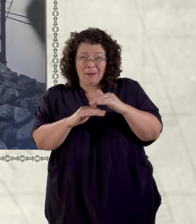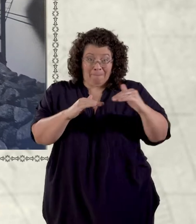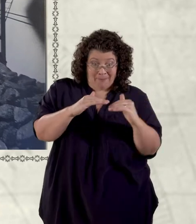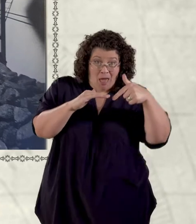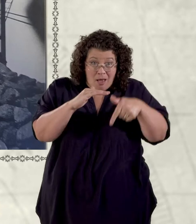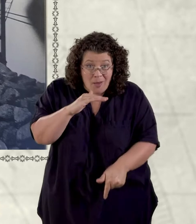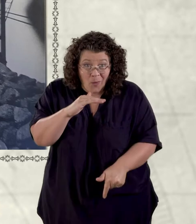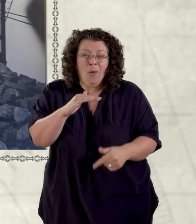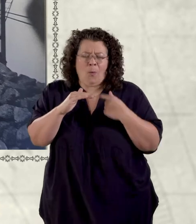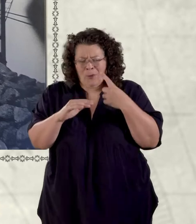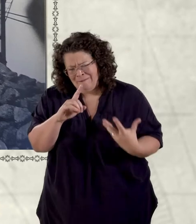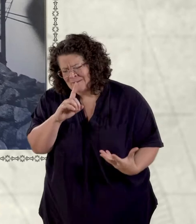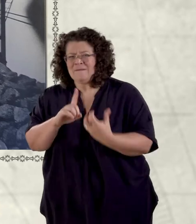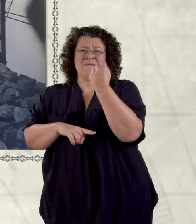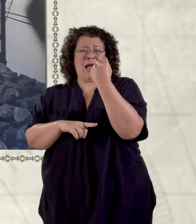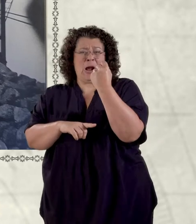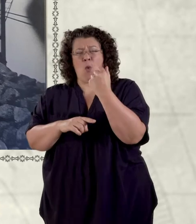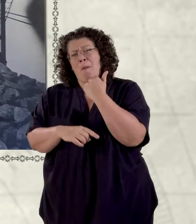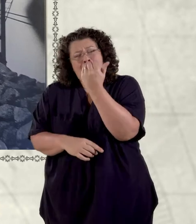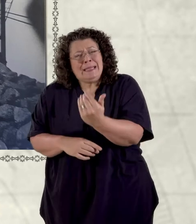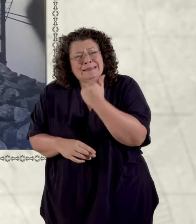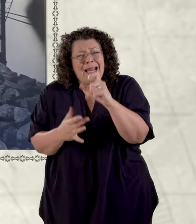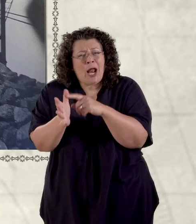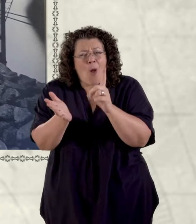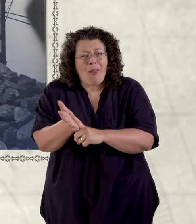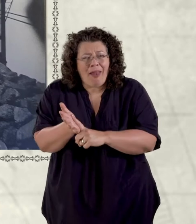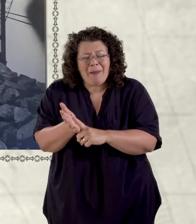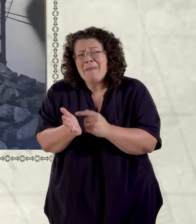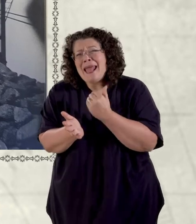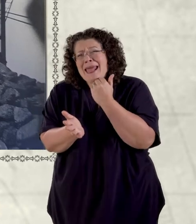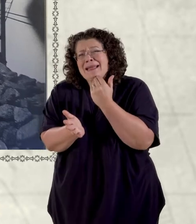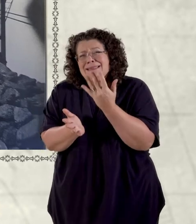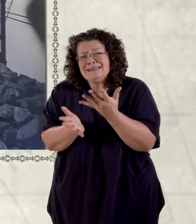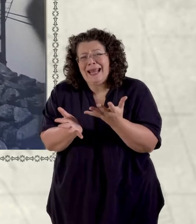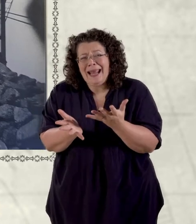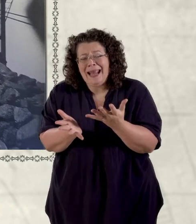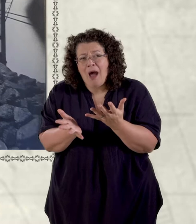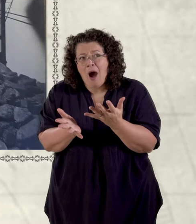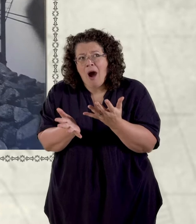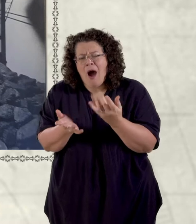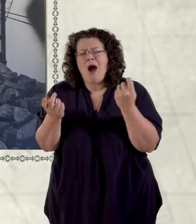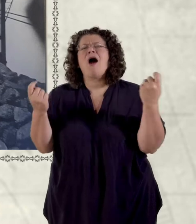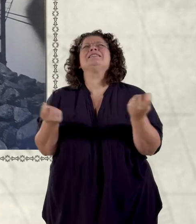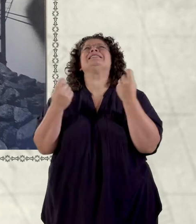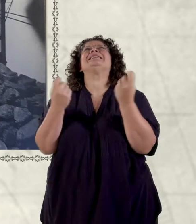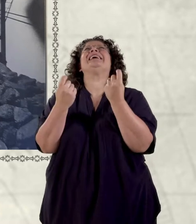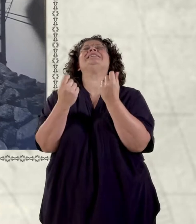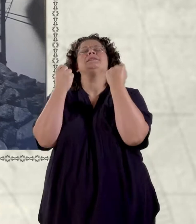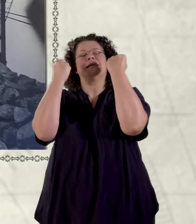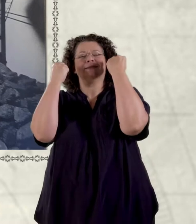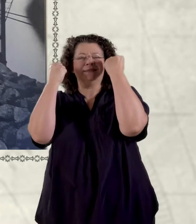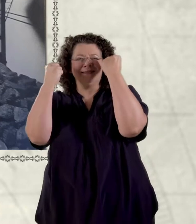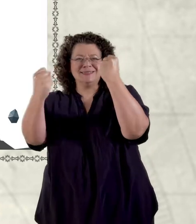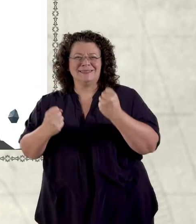lawr yng Nghrombil y ddeiar, deithbwydo hyd i'r heine glô gorau yn y byd. Llywyddiant o'r diwedd.